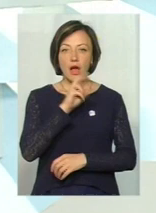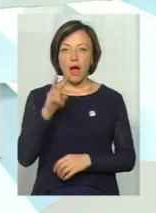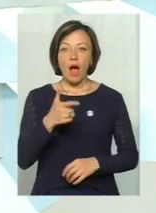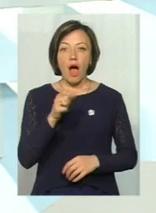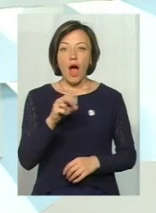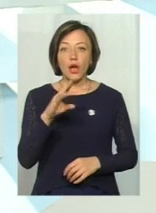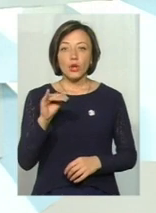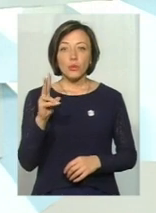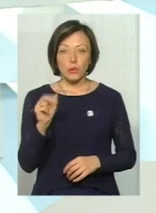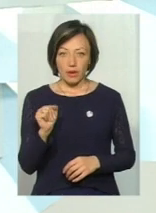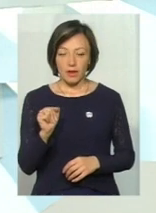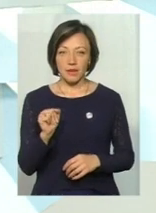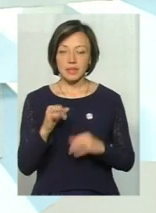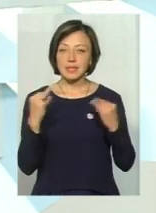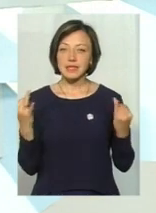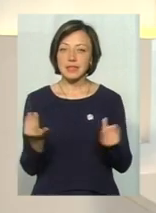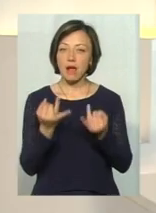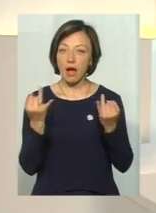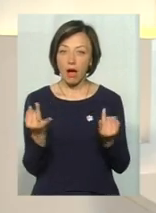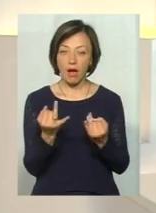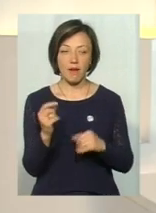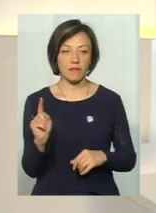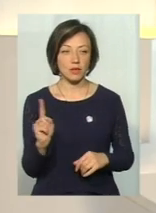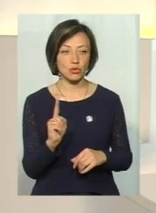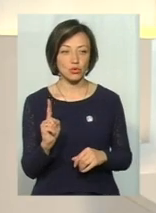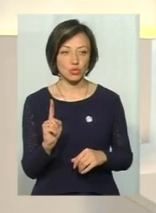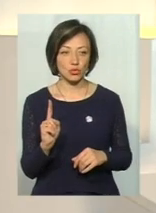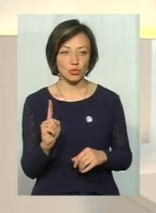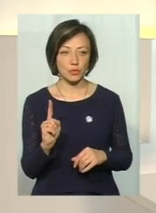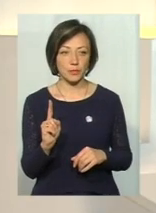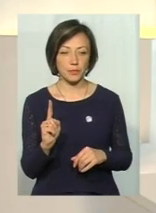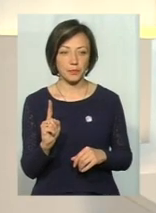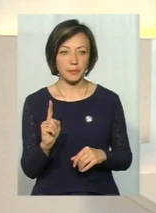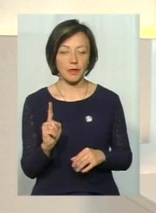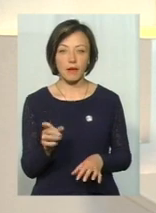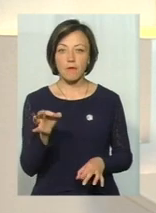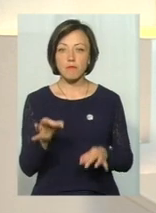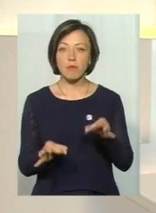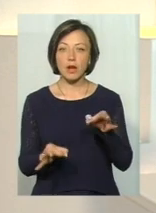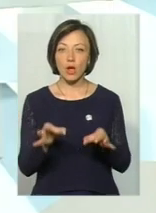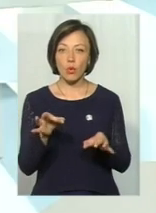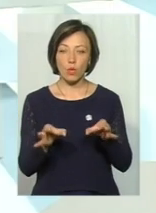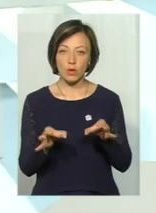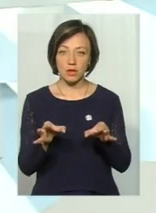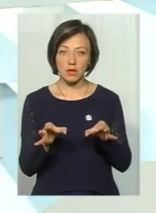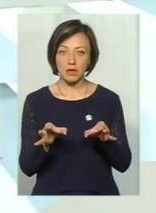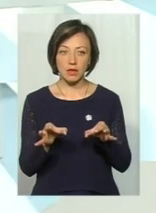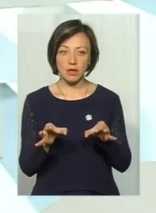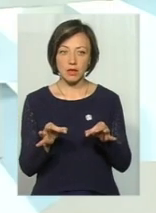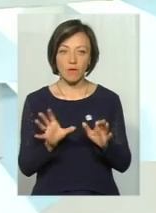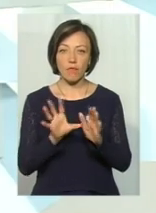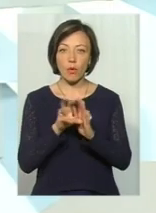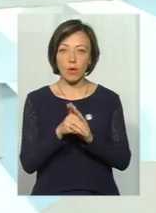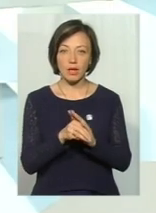звичайно, цікава тим, що вона в природі входить в ланцюг